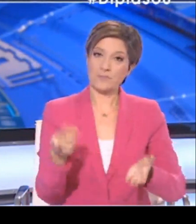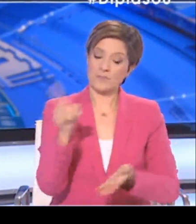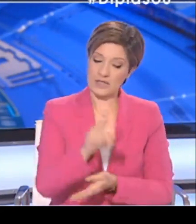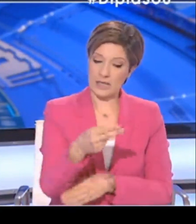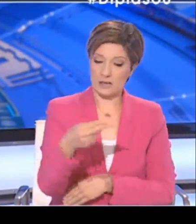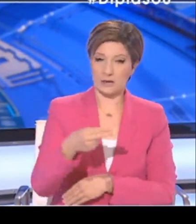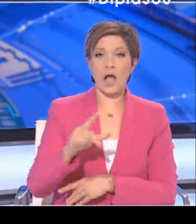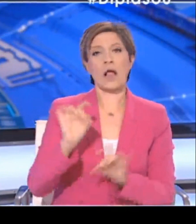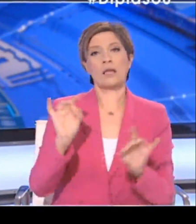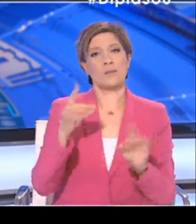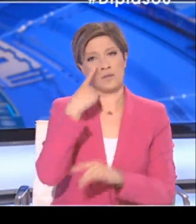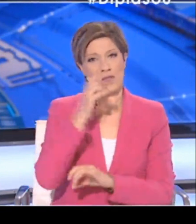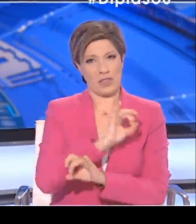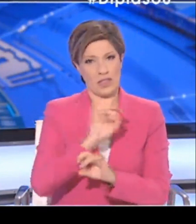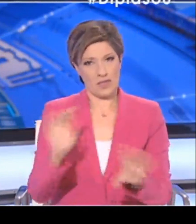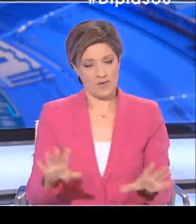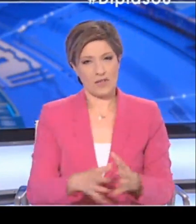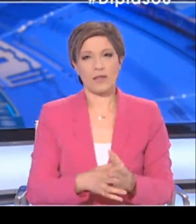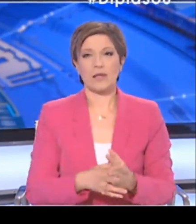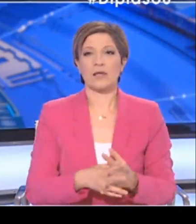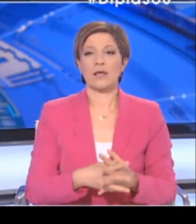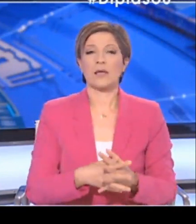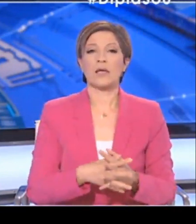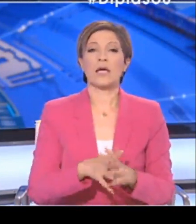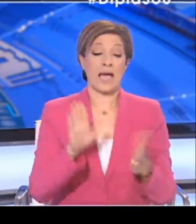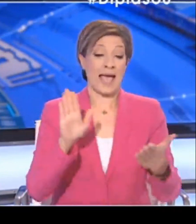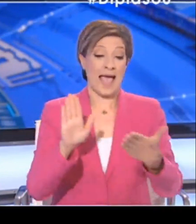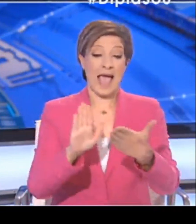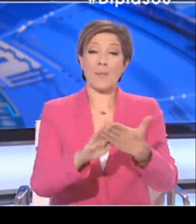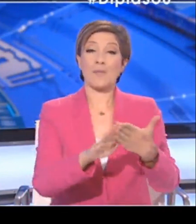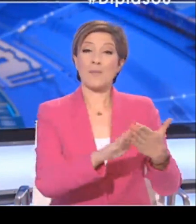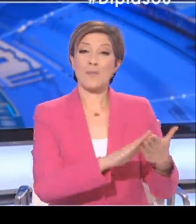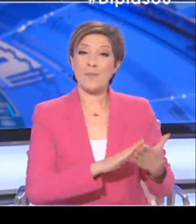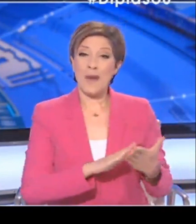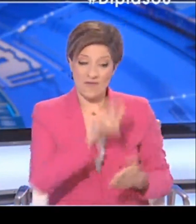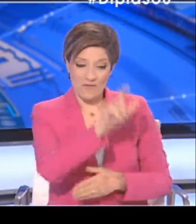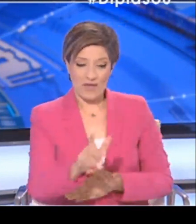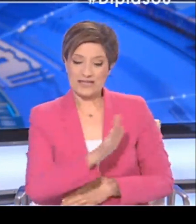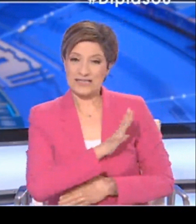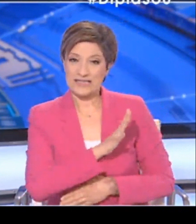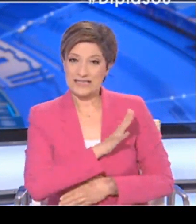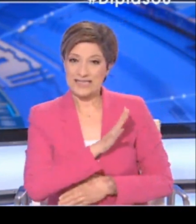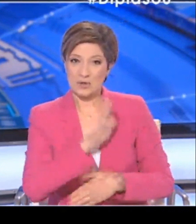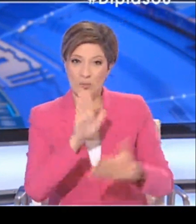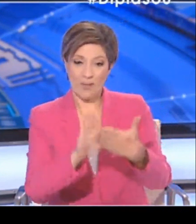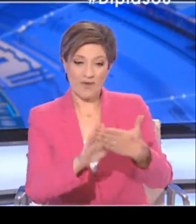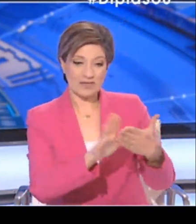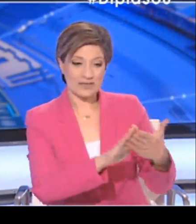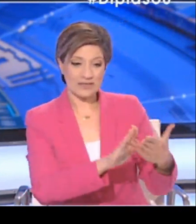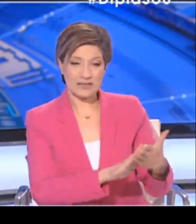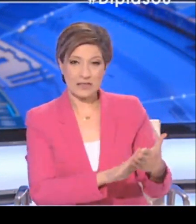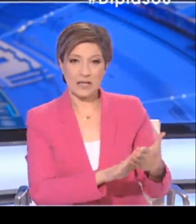διαγνώσεις χωρίς των εντοπισμών κρούσματος. Από τη διαδικασία αντισυχνηλάτησης ή διεπιωμένων κρούσματων,